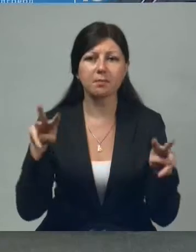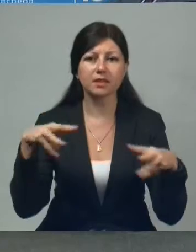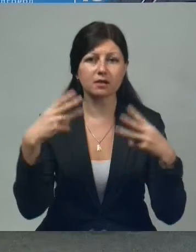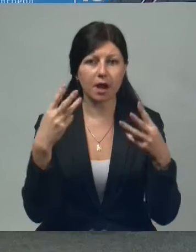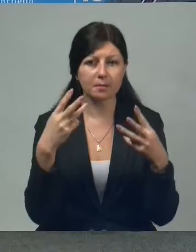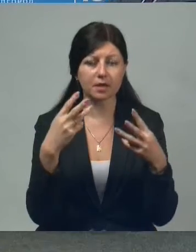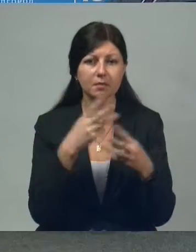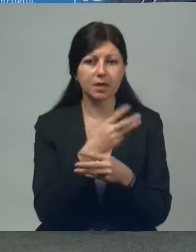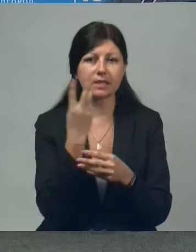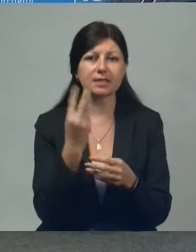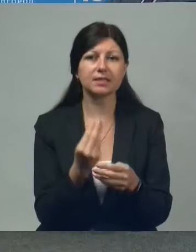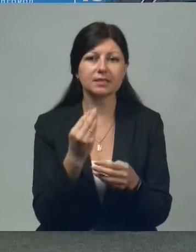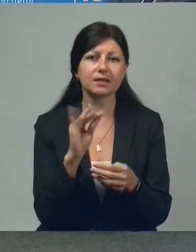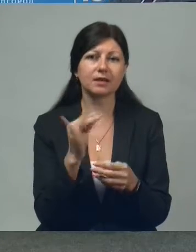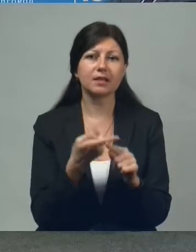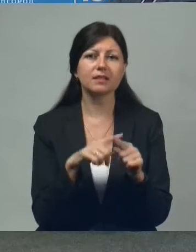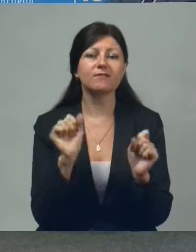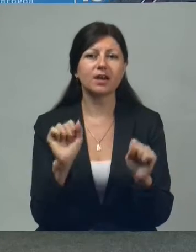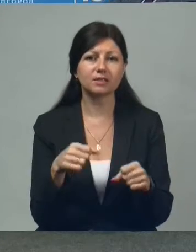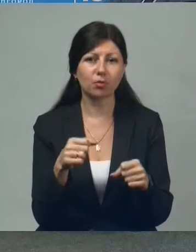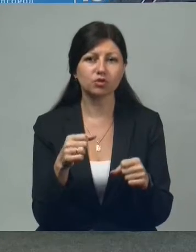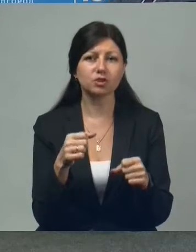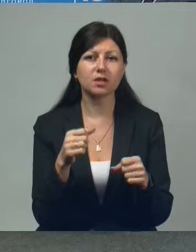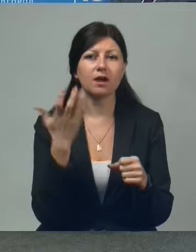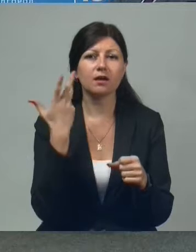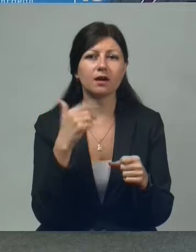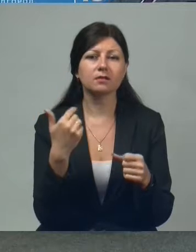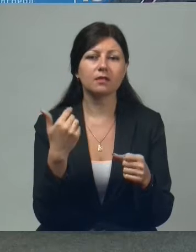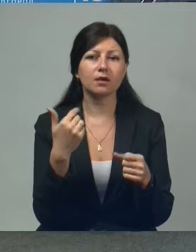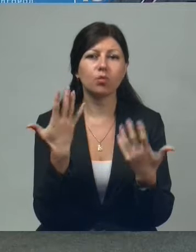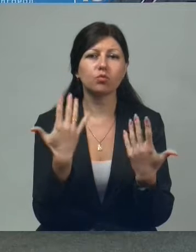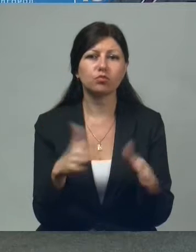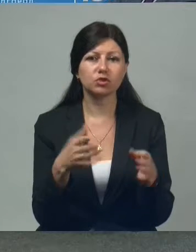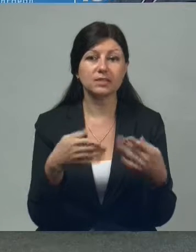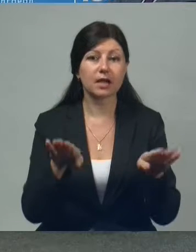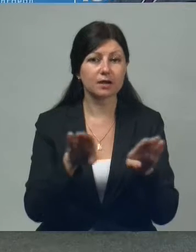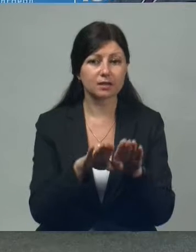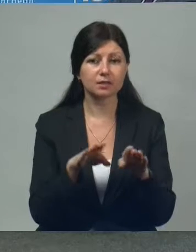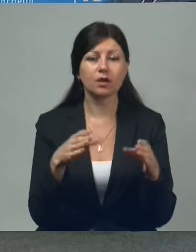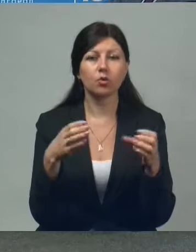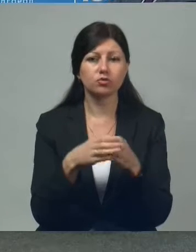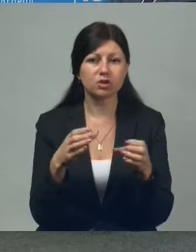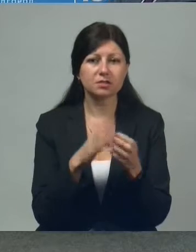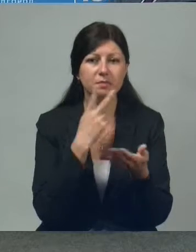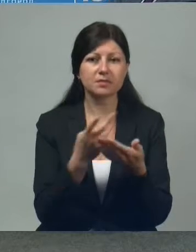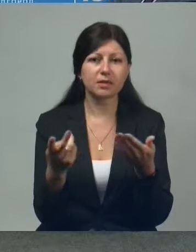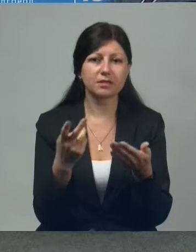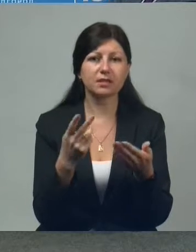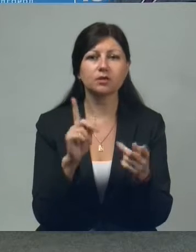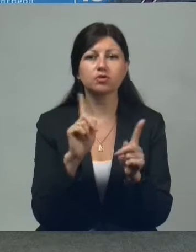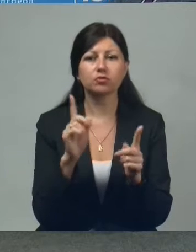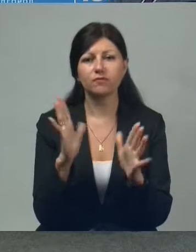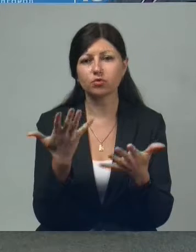три дня. И это возможно сейчас, когда уже закрыты участки, посмотреть, если вдруг кого-то что-то